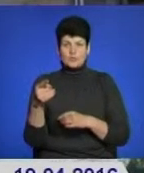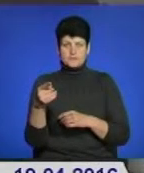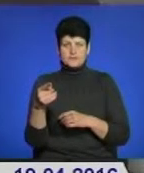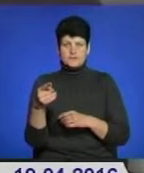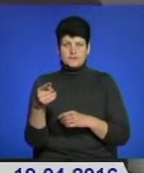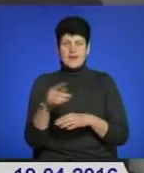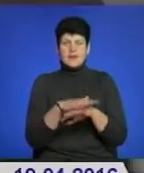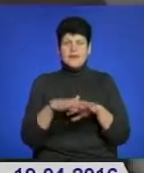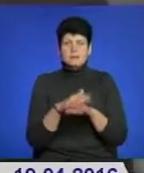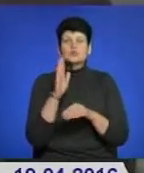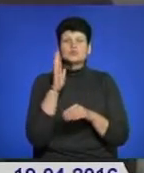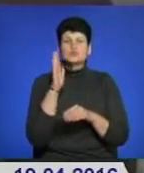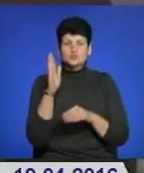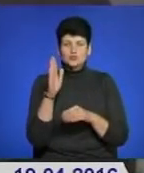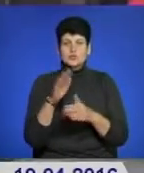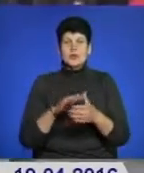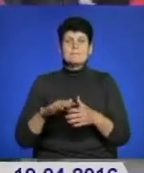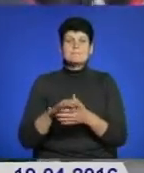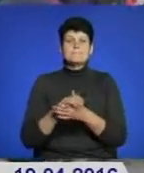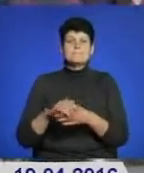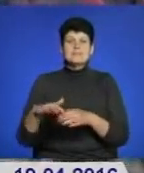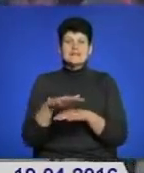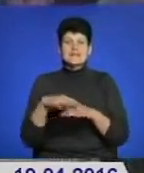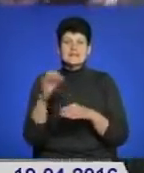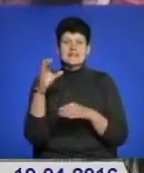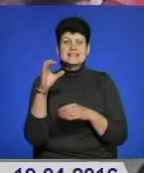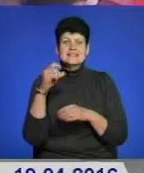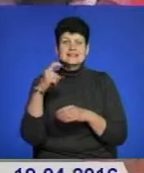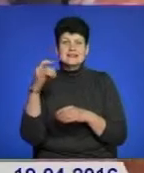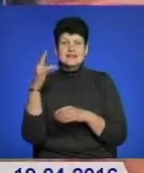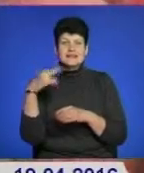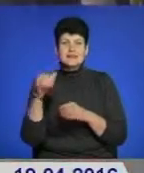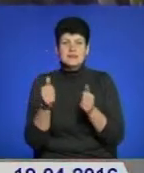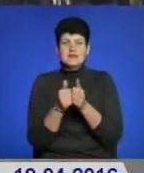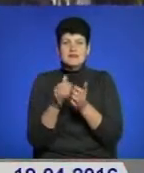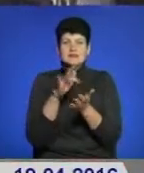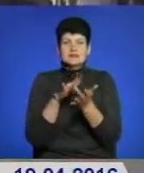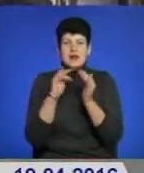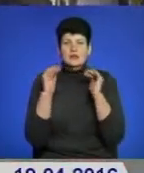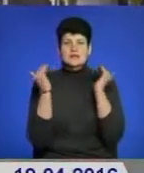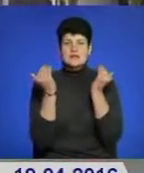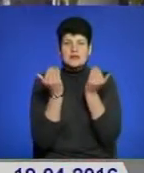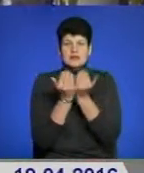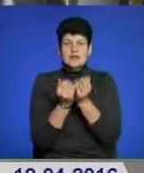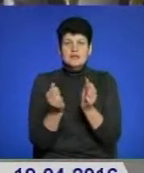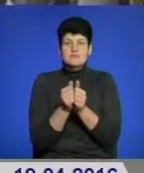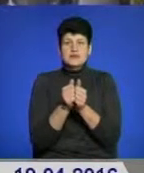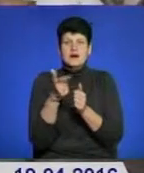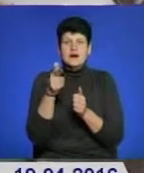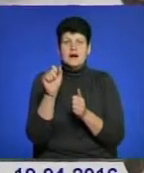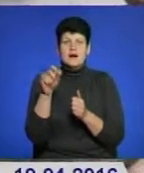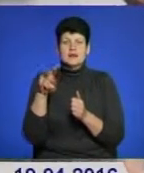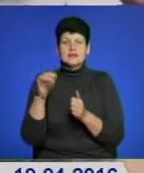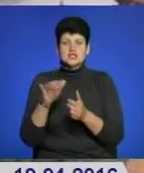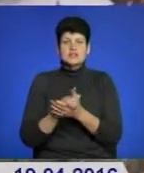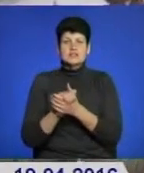Зокрема, ярмарок відбуватиметься на масиві Східний – це майданчик перед центральним стадіоном та майданчик перед рестораном Галич. На масиві Дружба